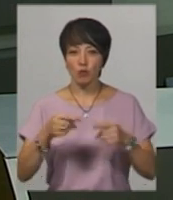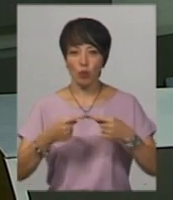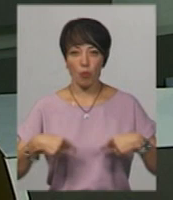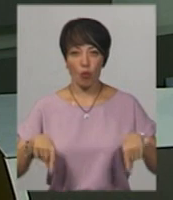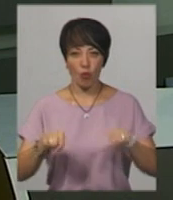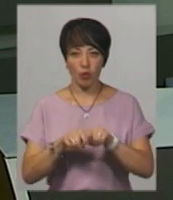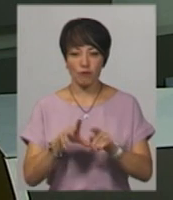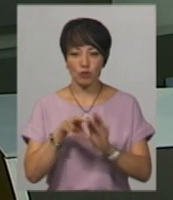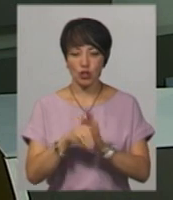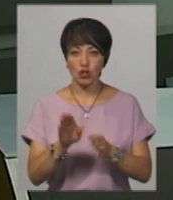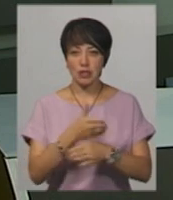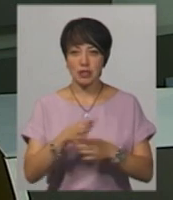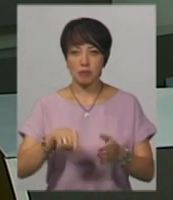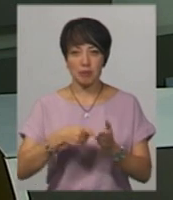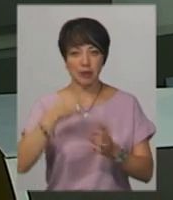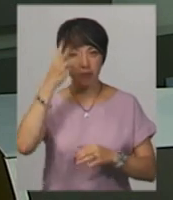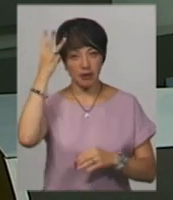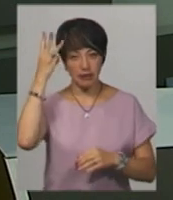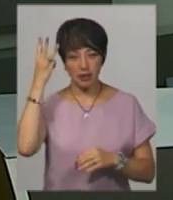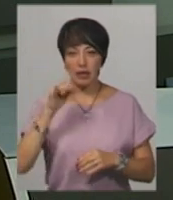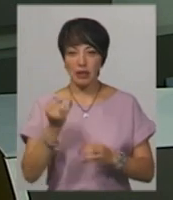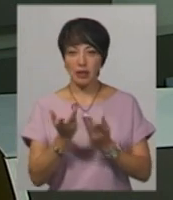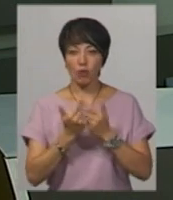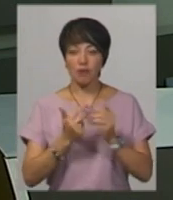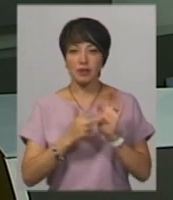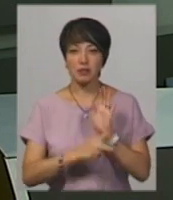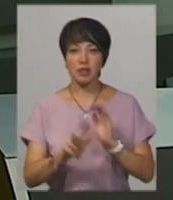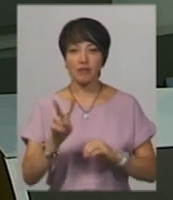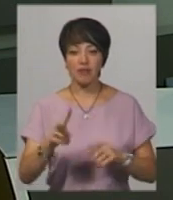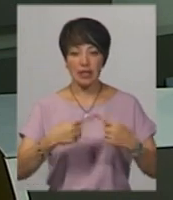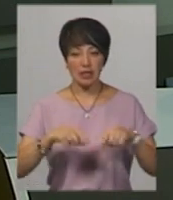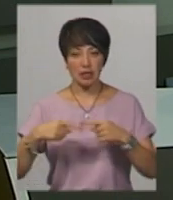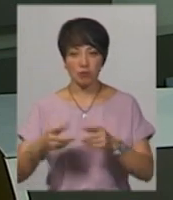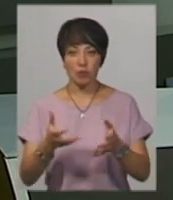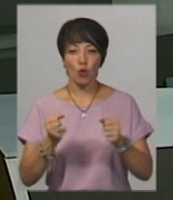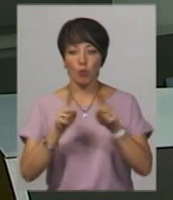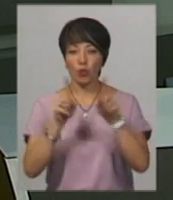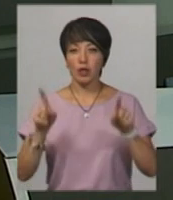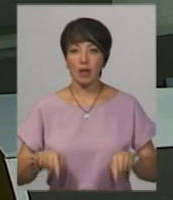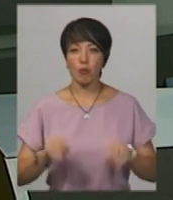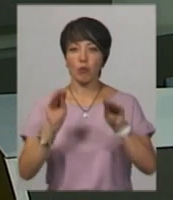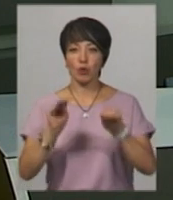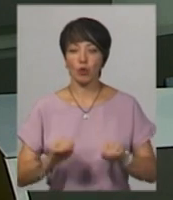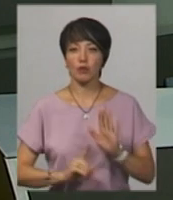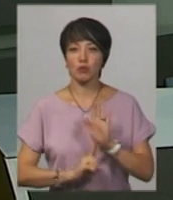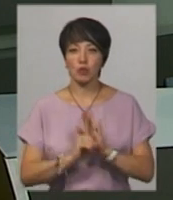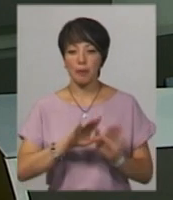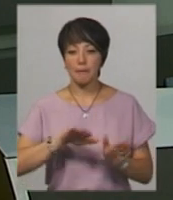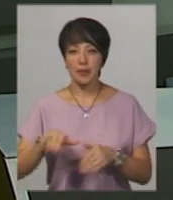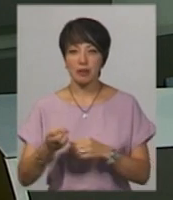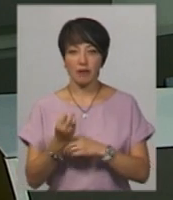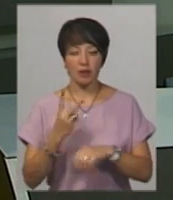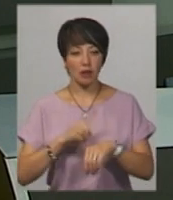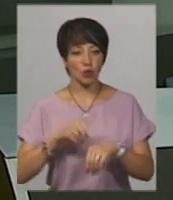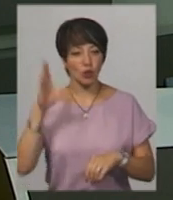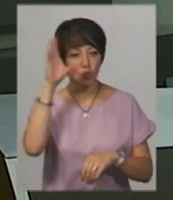округу. Він включає частину міста Хмельницький та нараховує 82 дільниці. Прийом бюлетенів та протоколів розпочали після 12